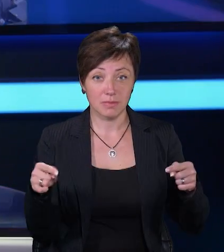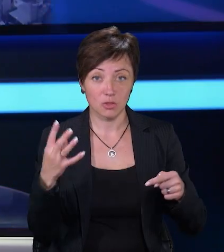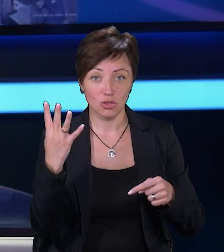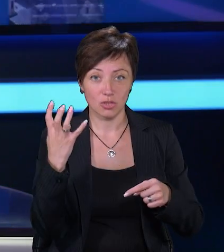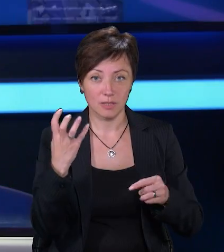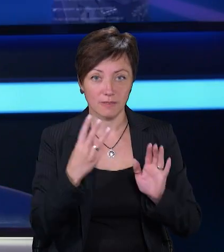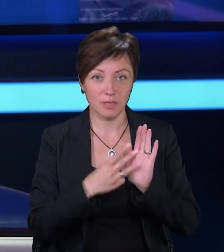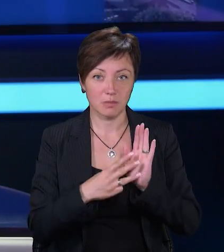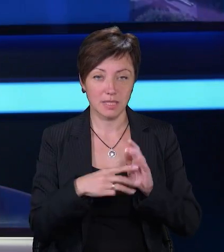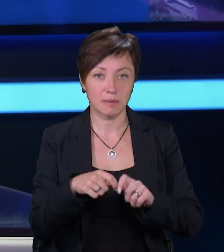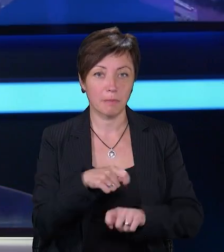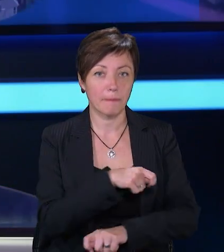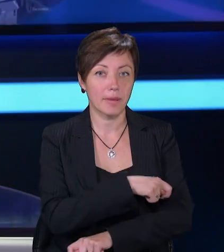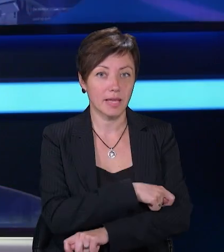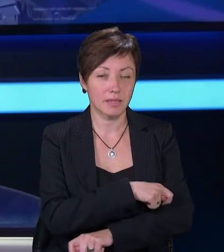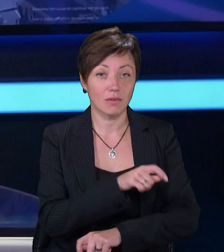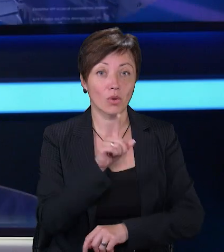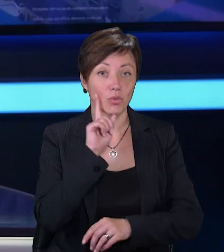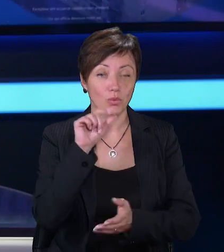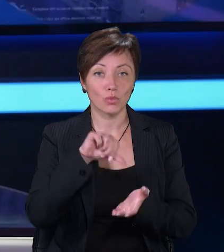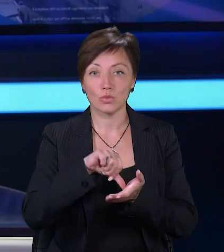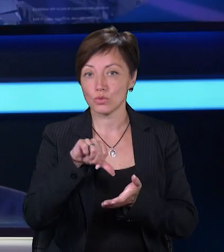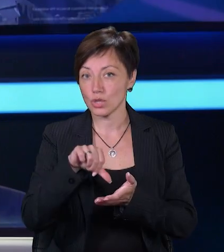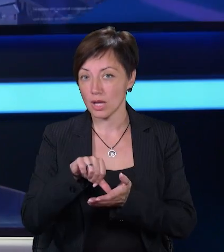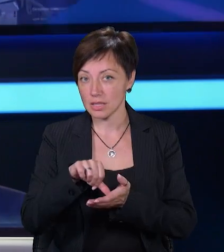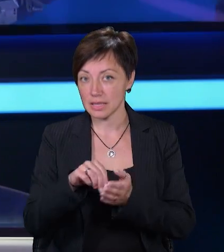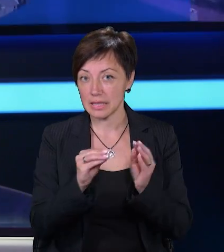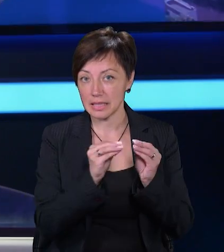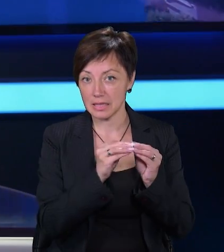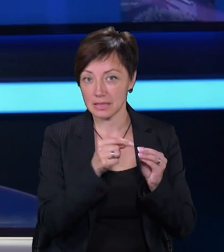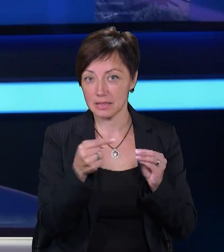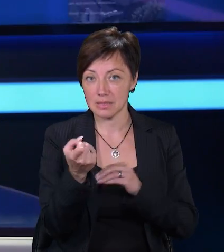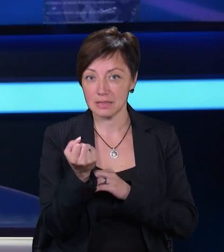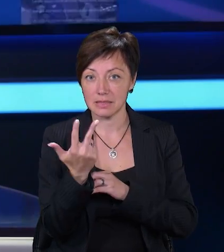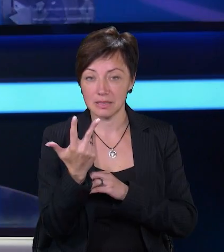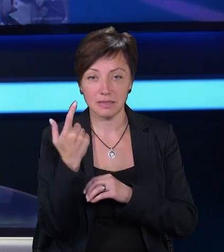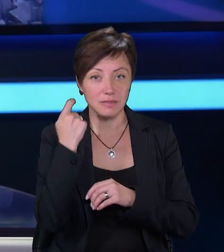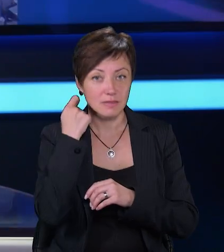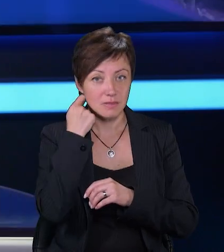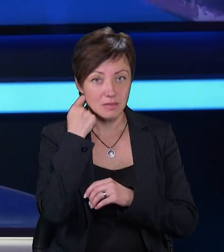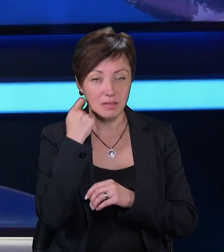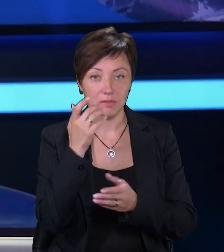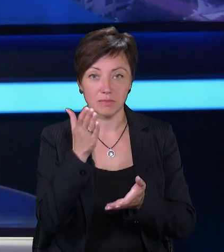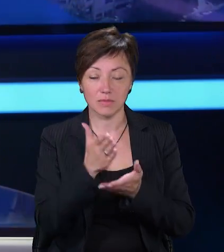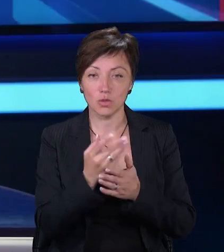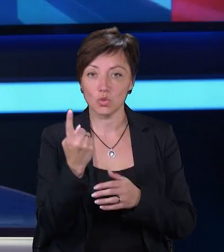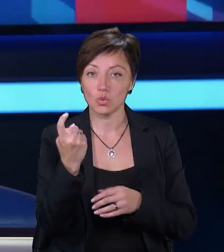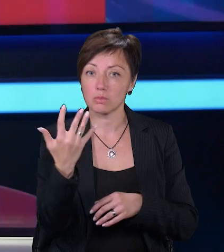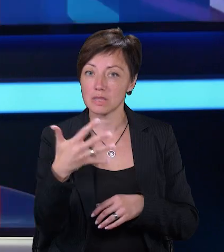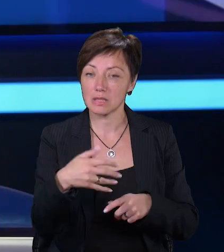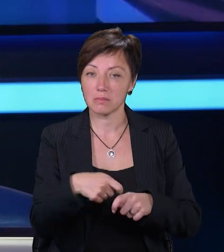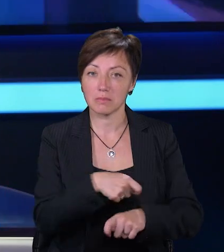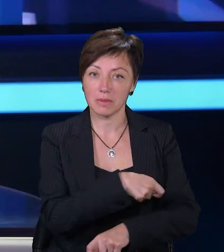480 метрів. Для юних учасників, а саме з 10 до 13-річного віку, вона складатиме 150